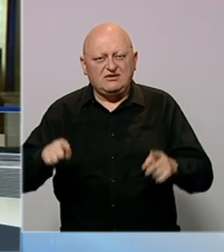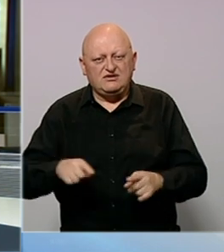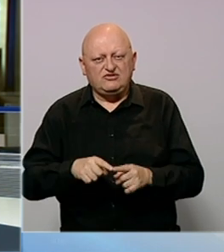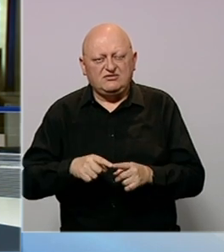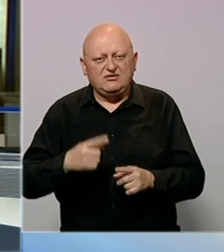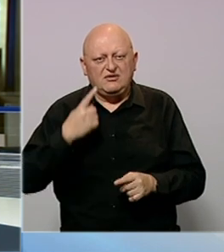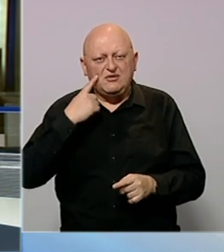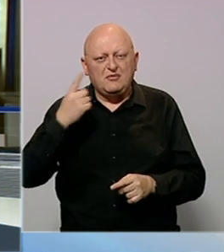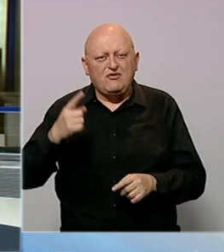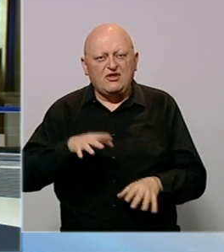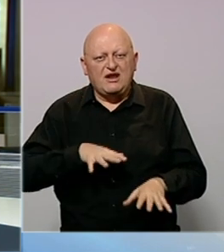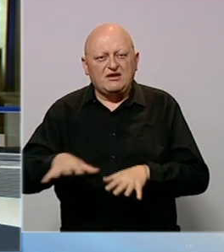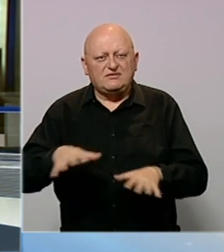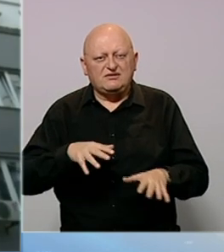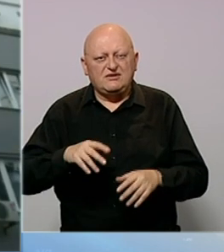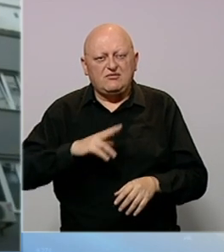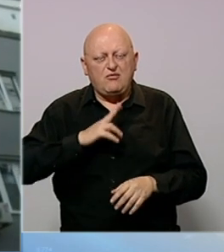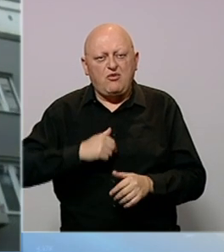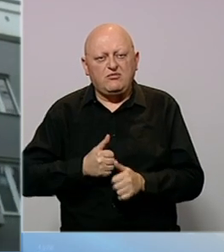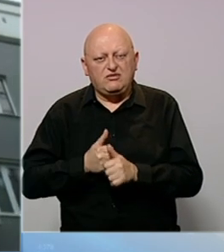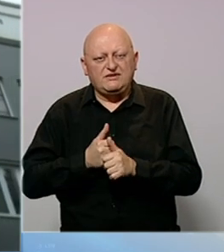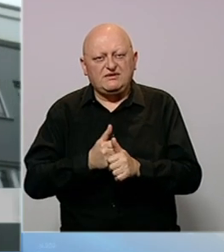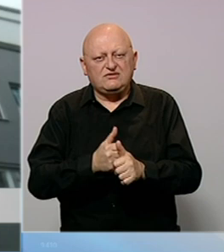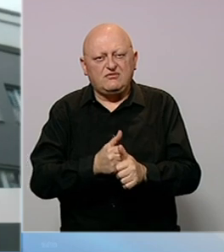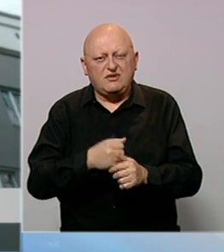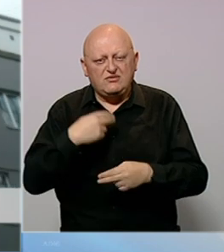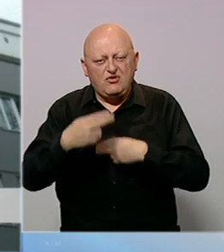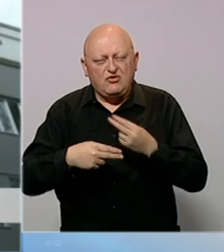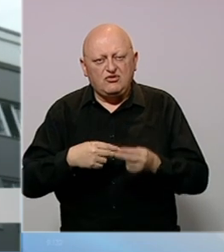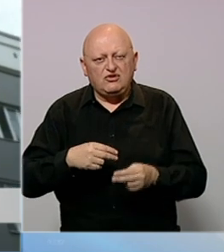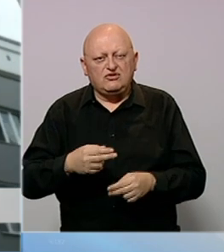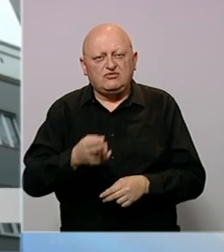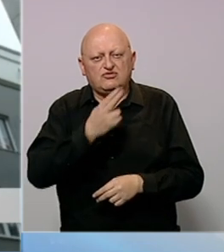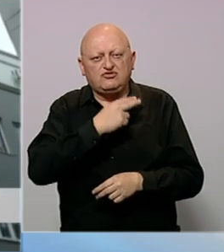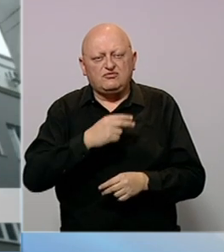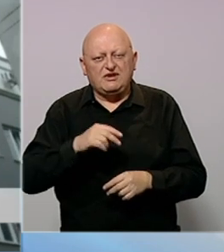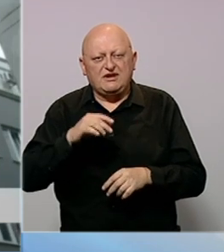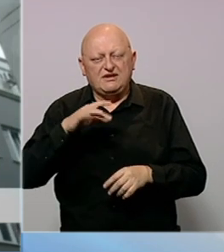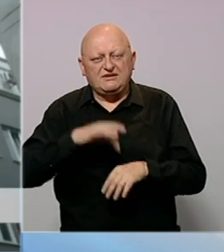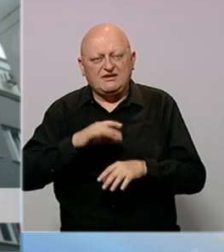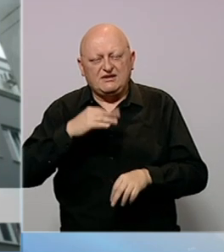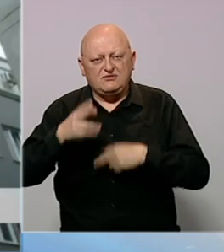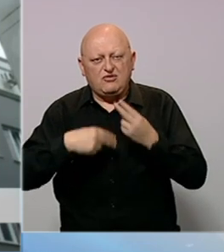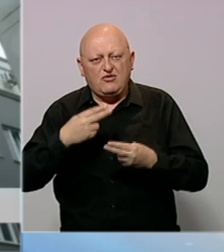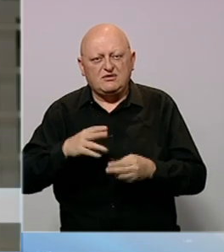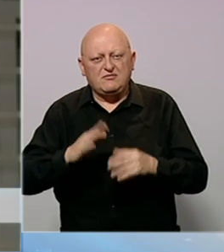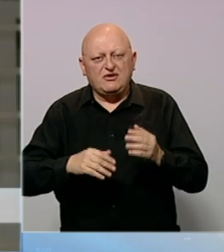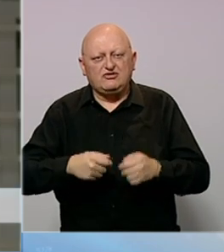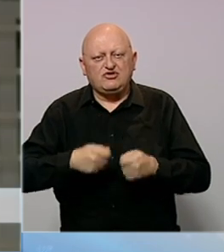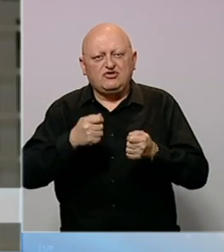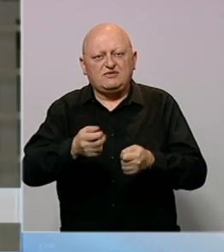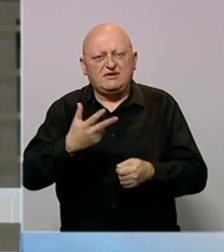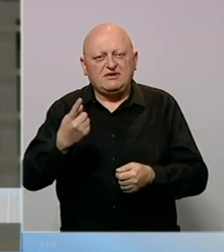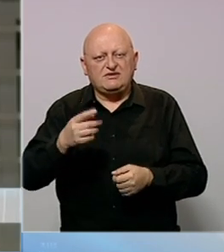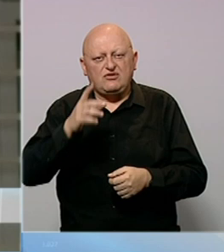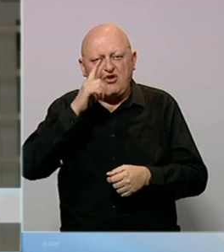spadaju i glasački listići. Prvog dana distribucije pod policijskom pratnjom i nadzorom službenika CIK-a materijal će biti dostavljen